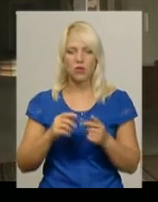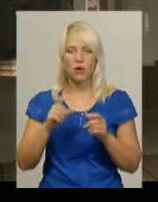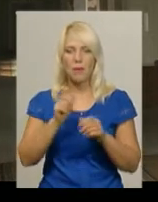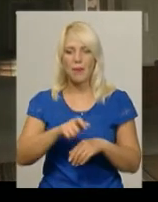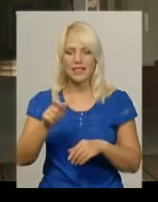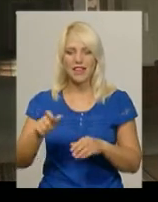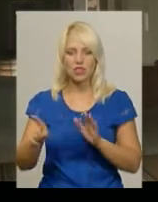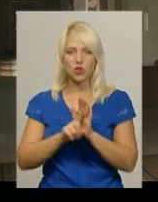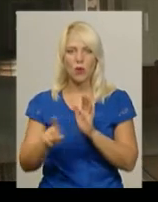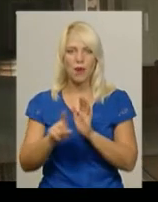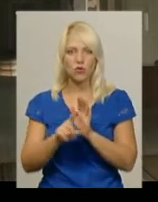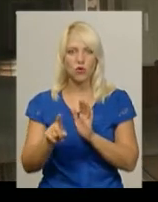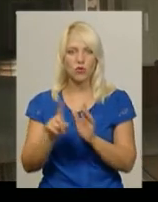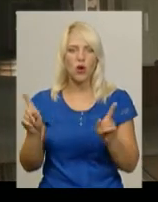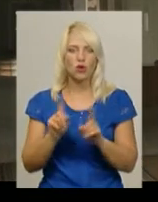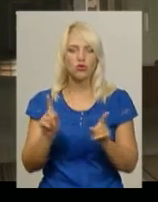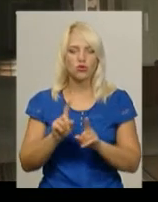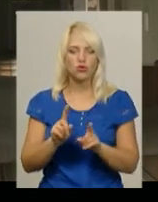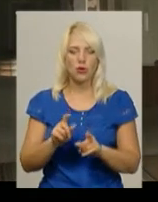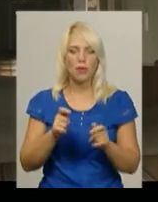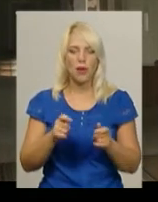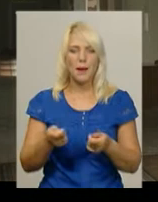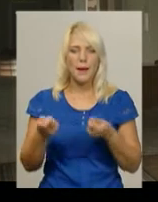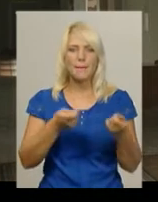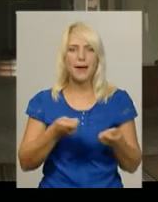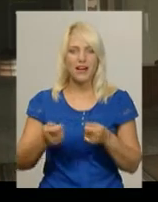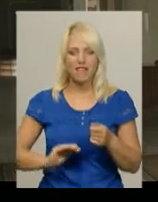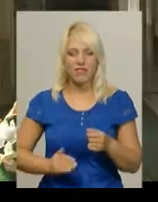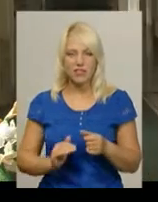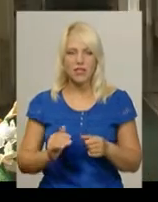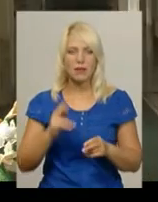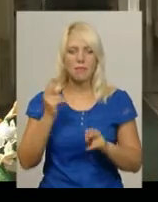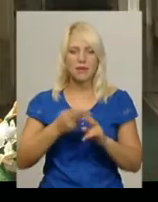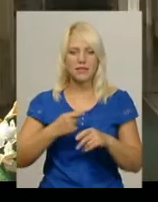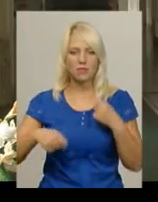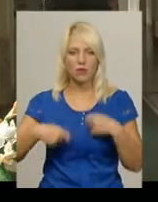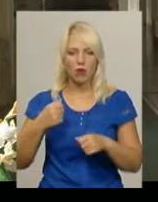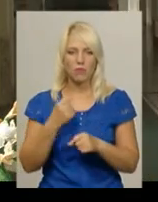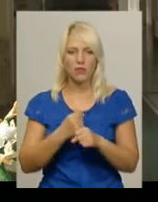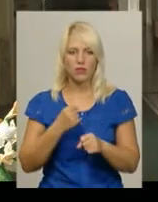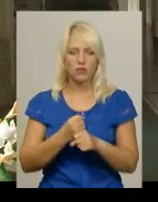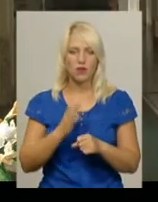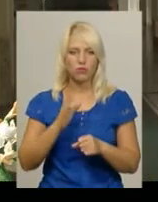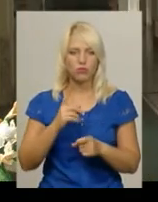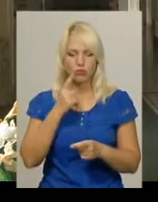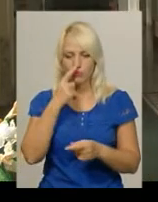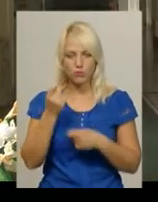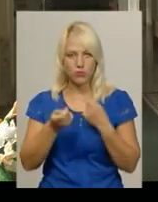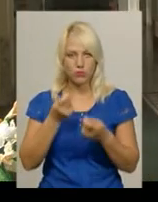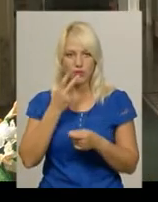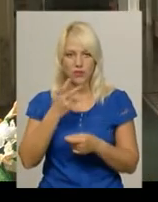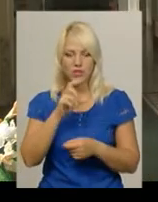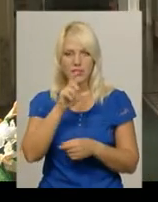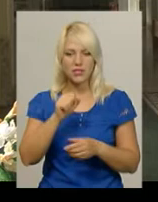того, щоб перевізники беззбитково працювали. Ми особливо будемо дивитися за